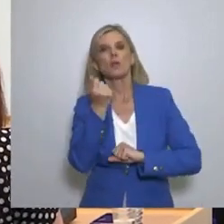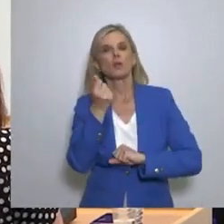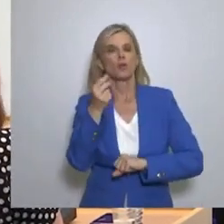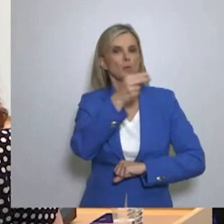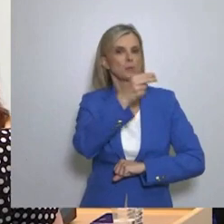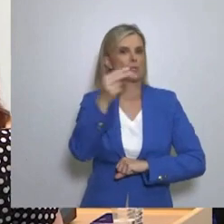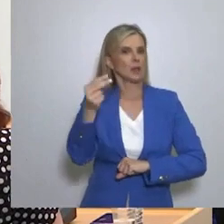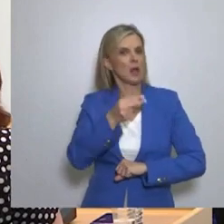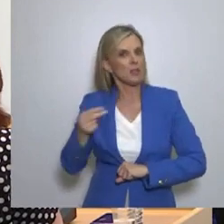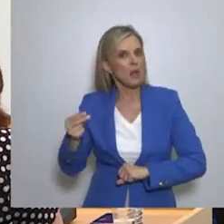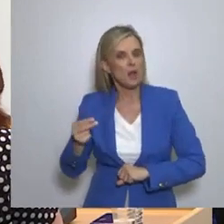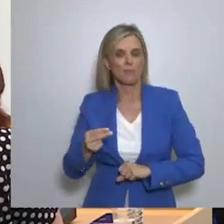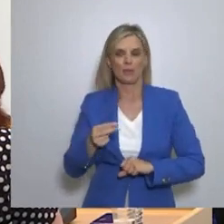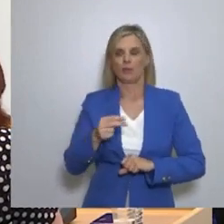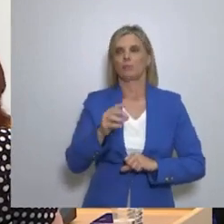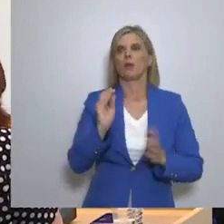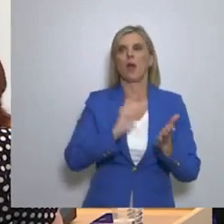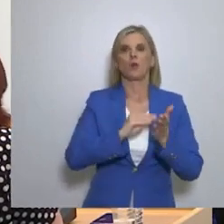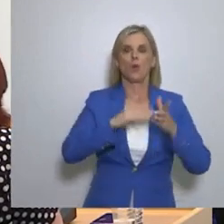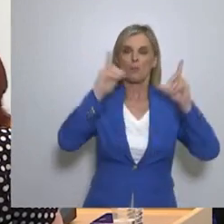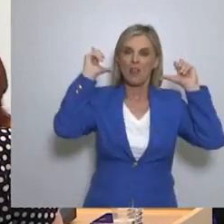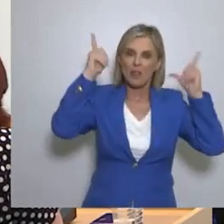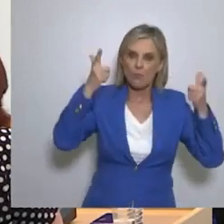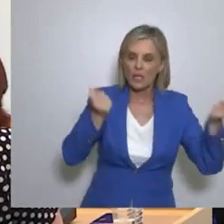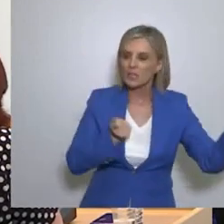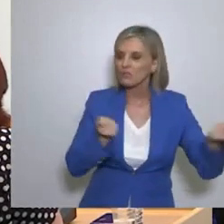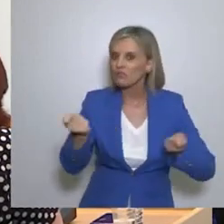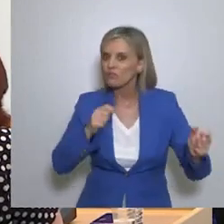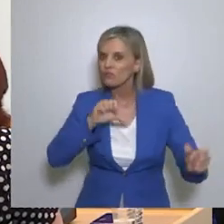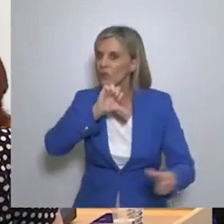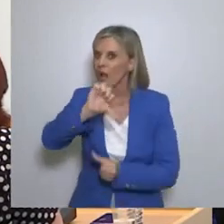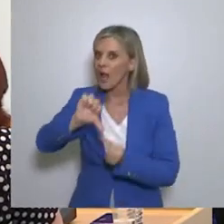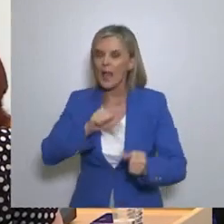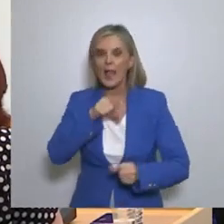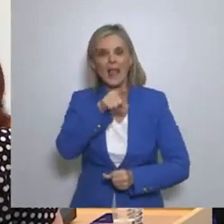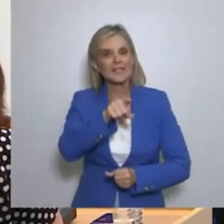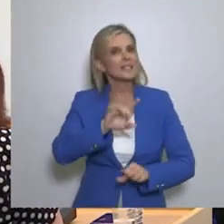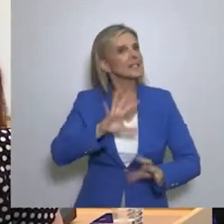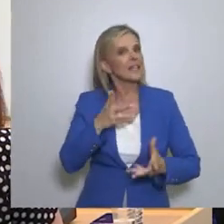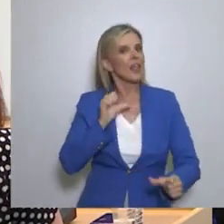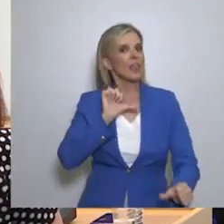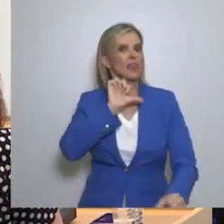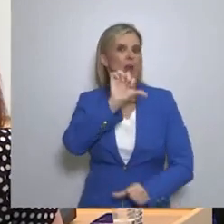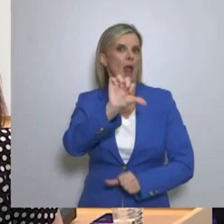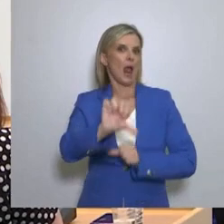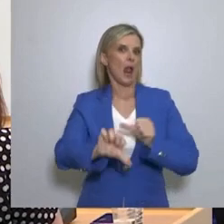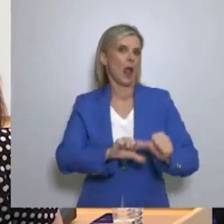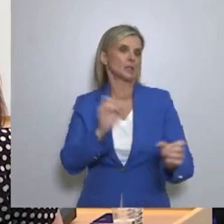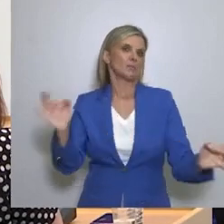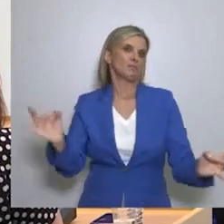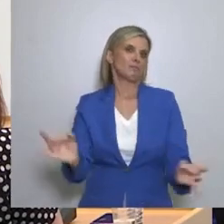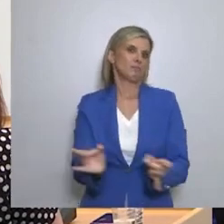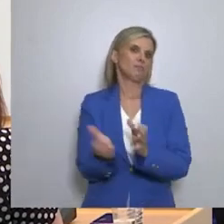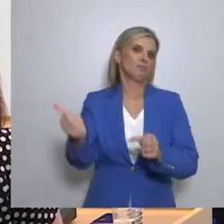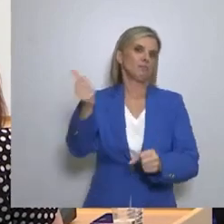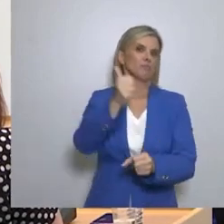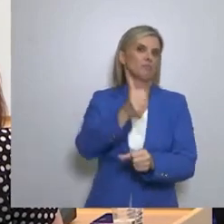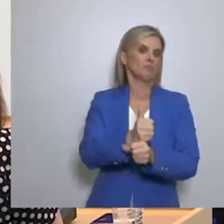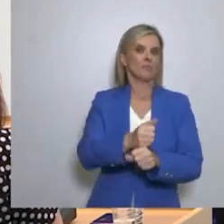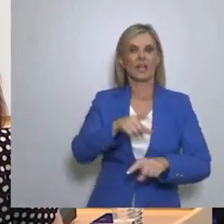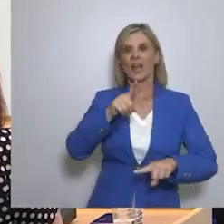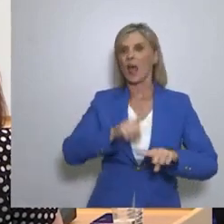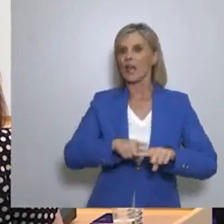τα θέματα της πραγματικής δημοκρατικής διακυβέρνησης. Τι είναι αυτό που θα αλλάξει την επόμενη μέρα για να ενταχθεί η χώρα